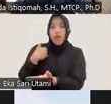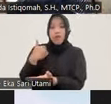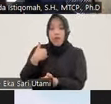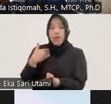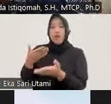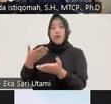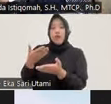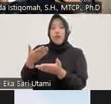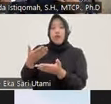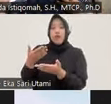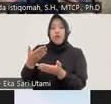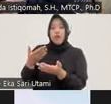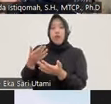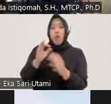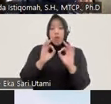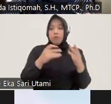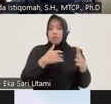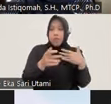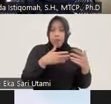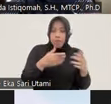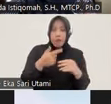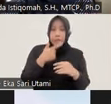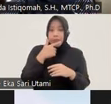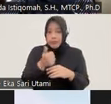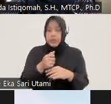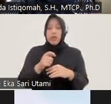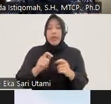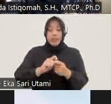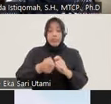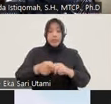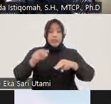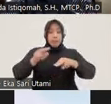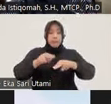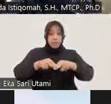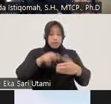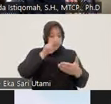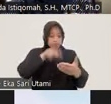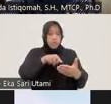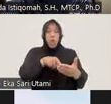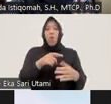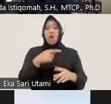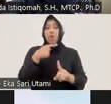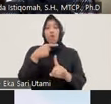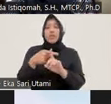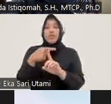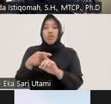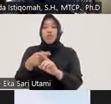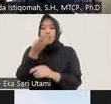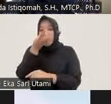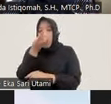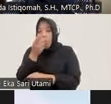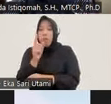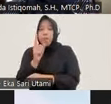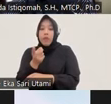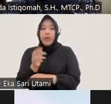dirinya nggak apa-apa tetapi yang penting tes urinnya menunjukkan positif narkoba nah yang ketiga tidak terlibat dalam